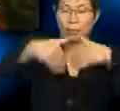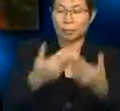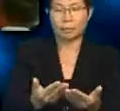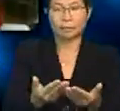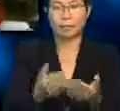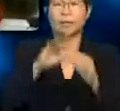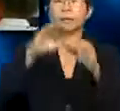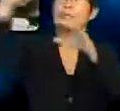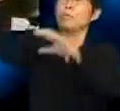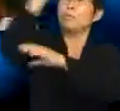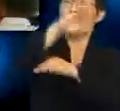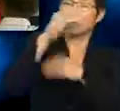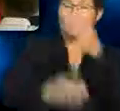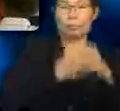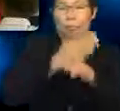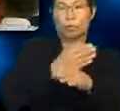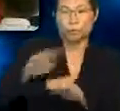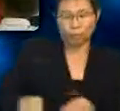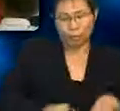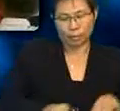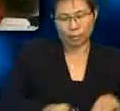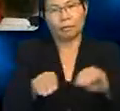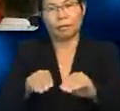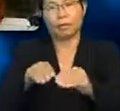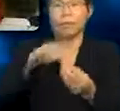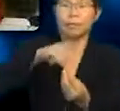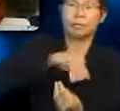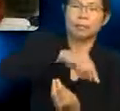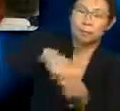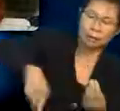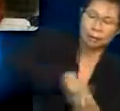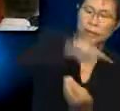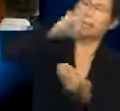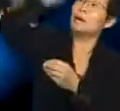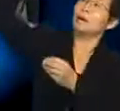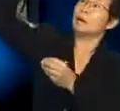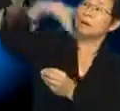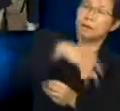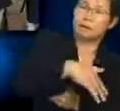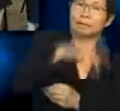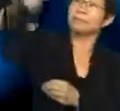bulan dan bumi beredar mengelilingi matahari.